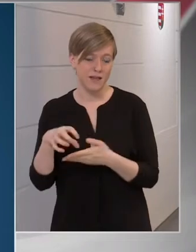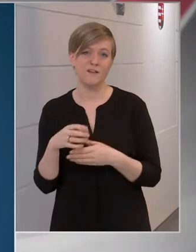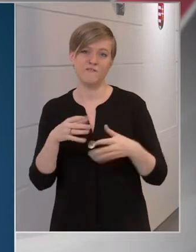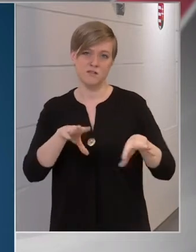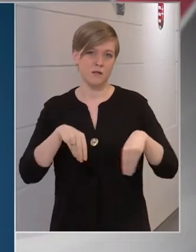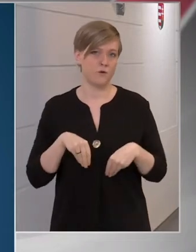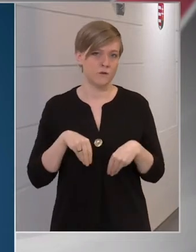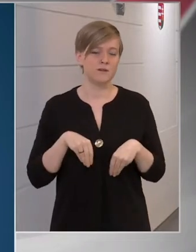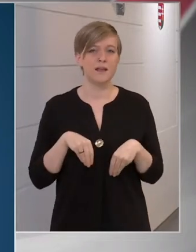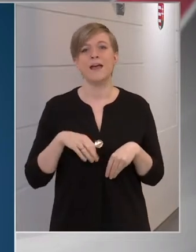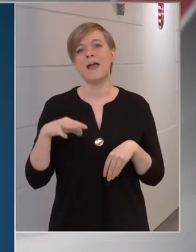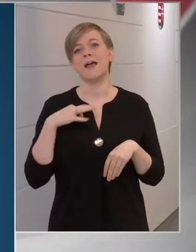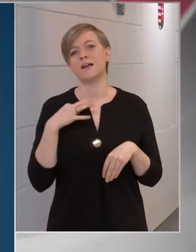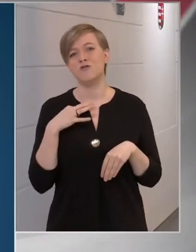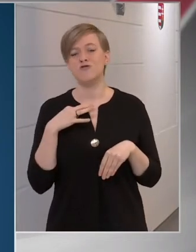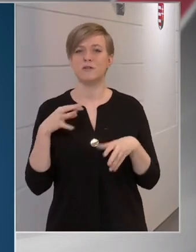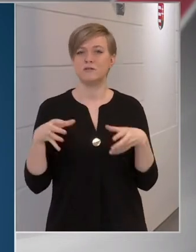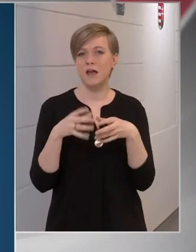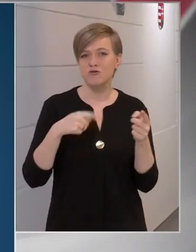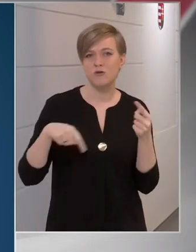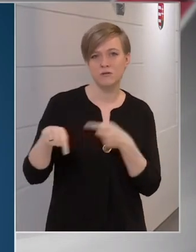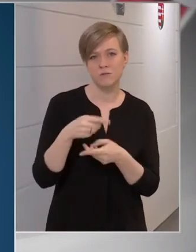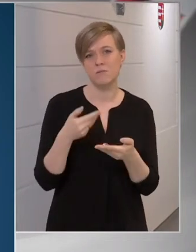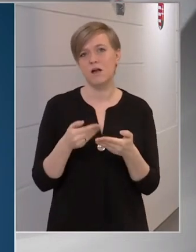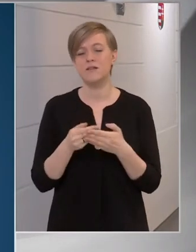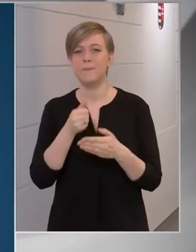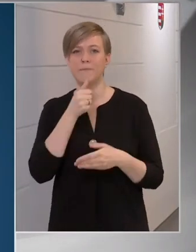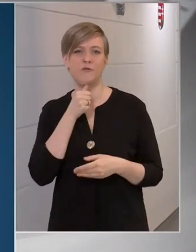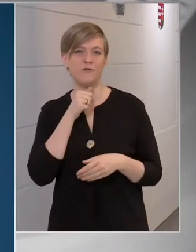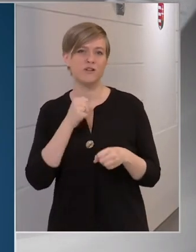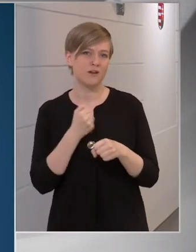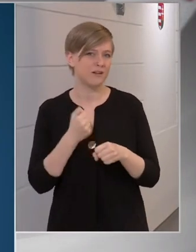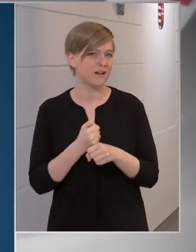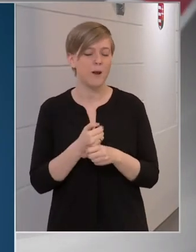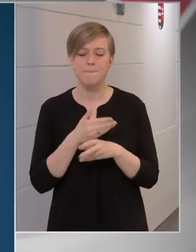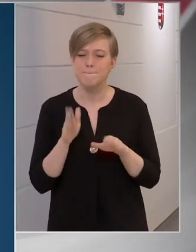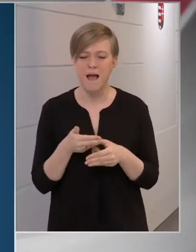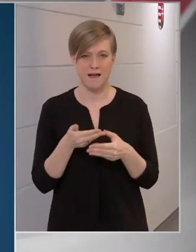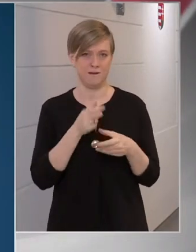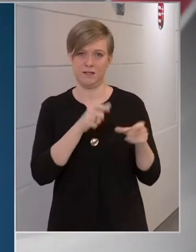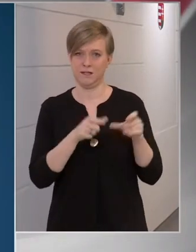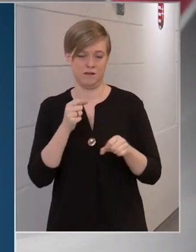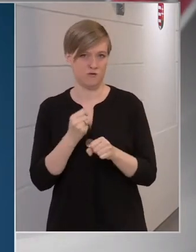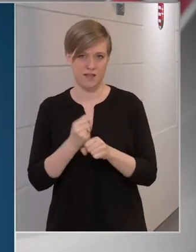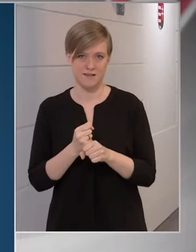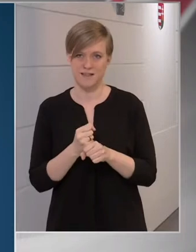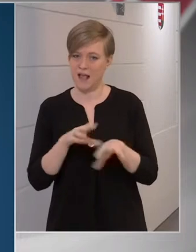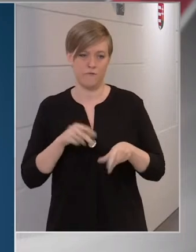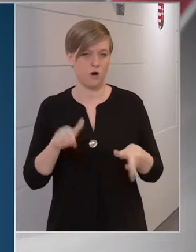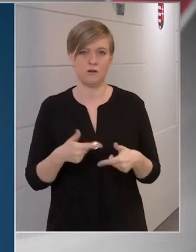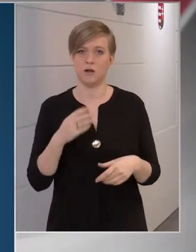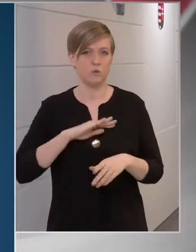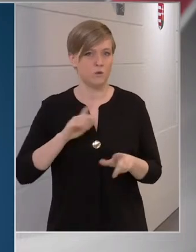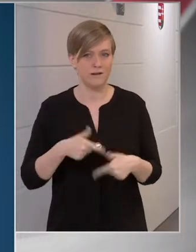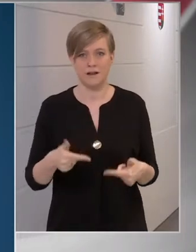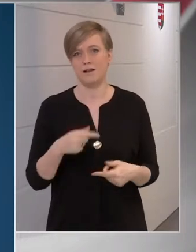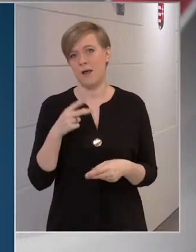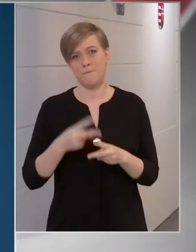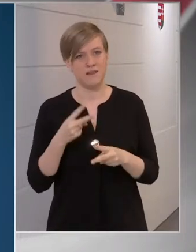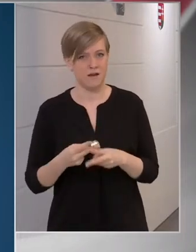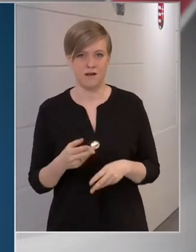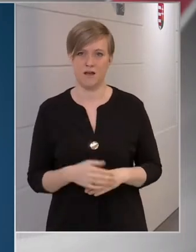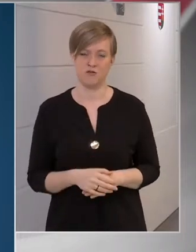az egészséges társadalmi közveggyőződés az, hogy a pedofil cselekedetek, azok párki is teszi, elfogadhatatlanok, tűrhetetlenek, betegesek